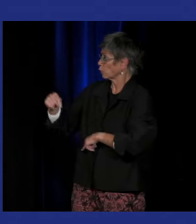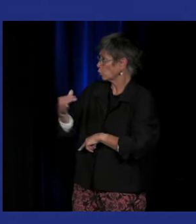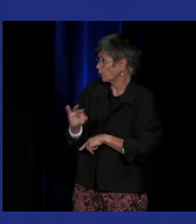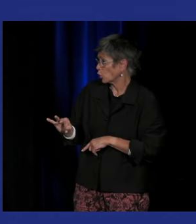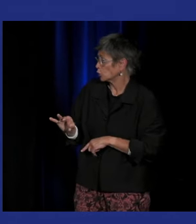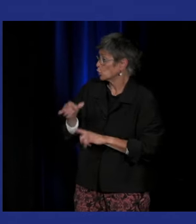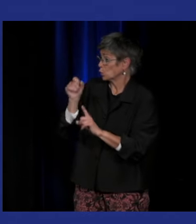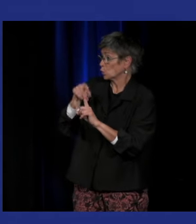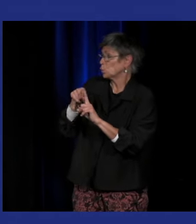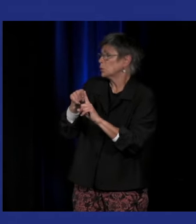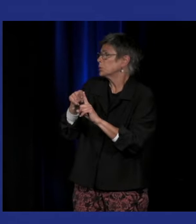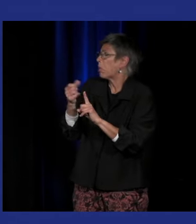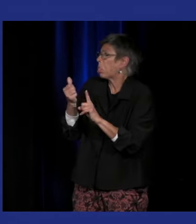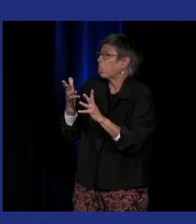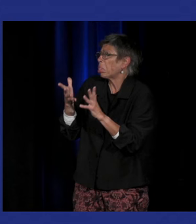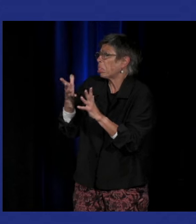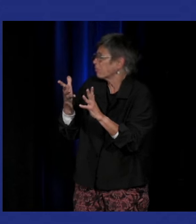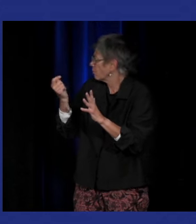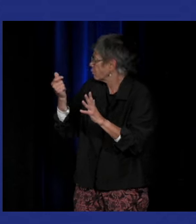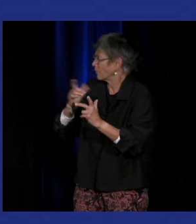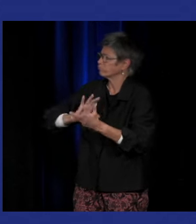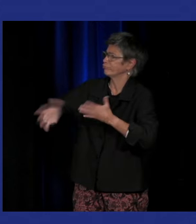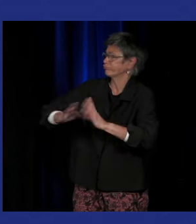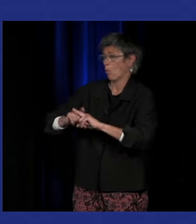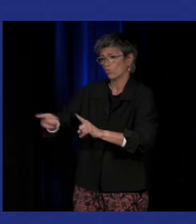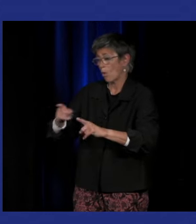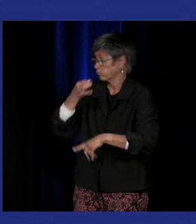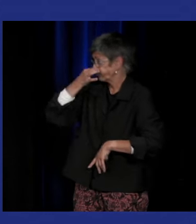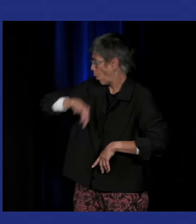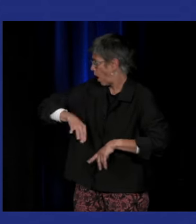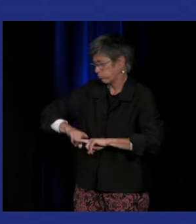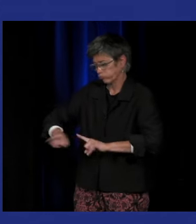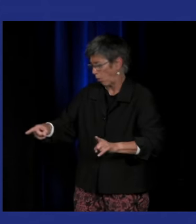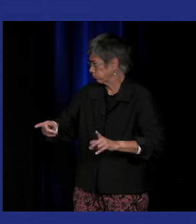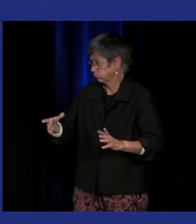aussi lui il fait quelques signes il ne communique pas la langue des signes il ne communique pas l'oral non plus